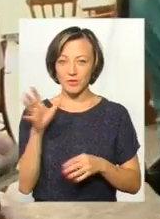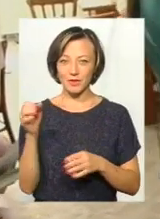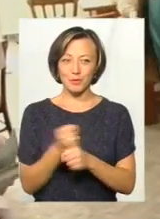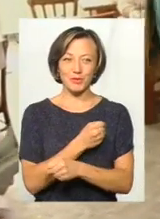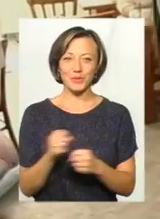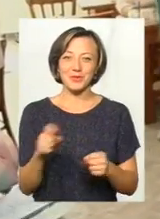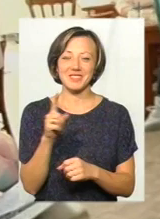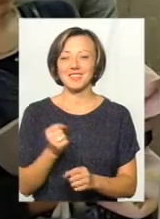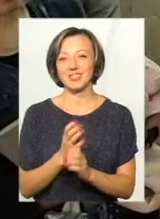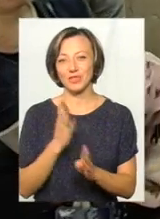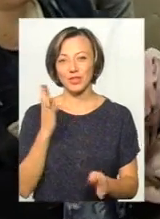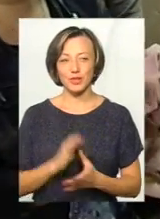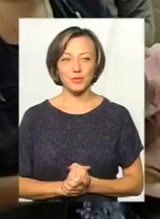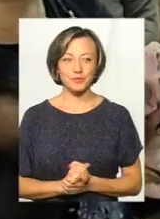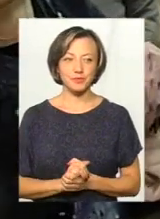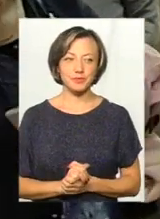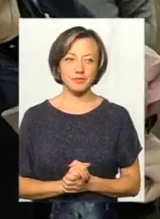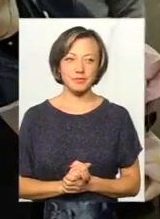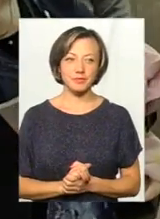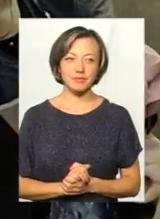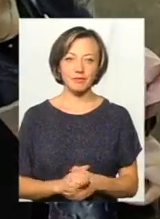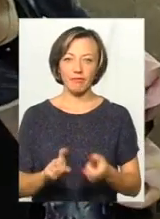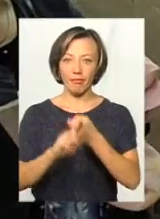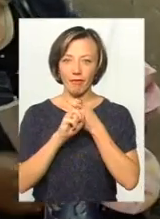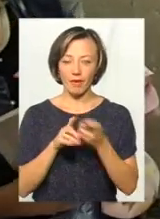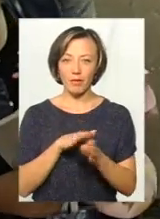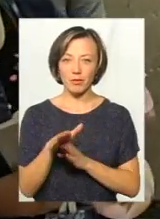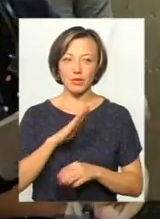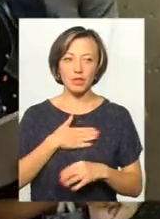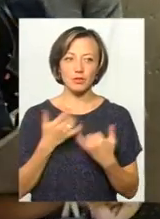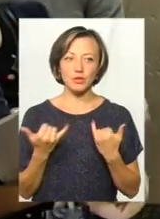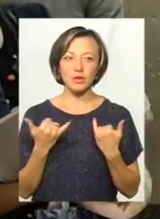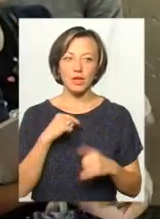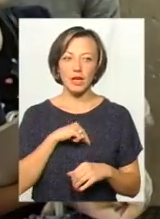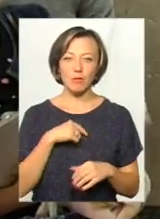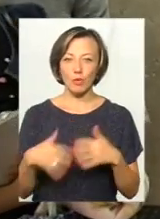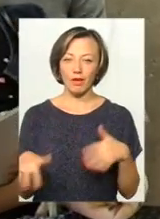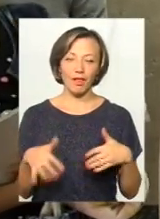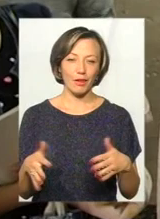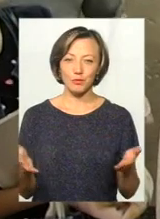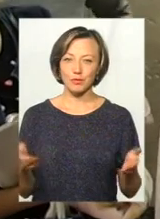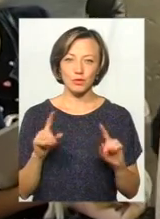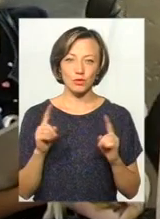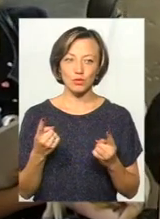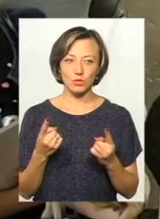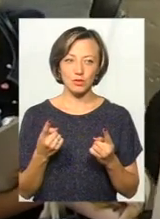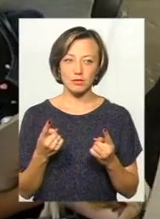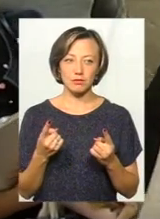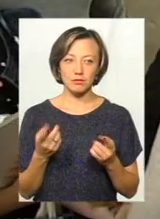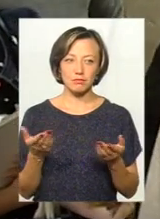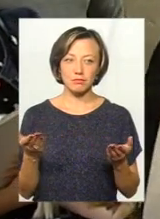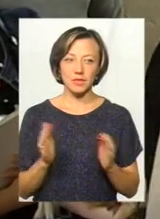'ються за чергу. Набираєш кучу бактерій, з нашим сьогоднішнім імунітетом дуже-дуже